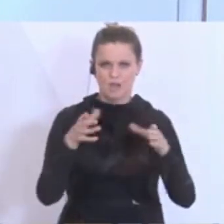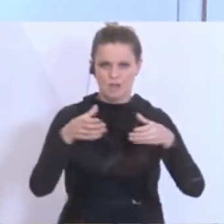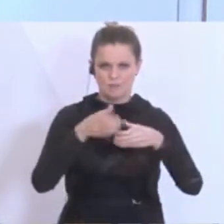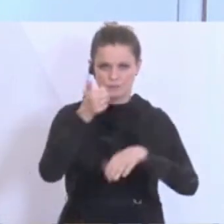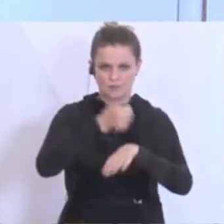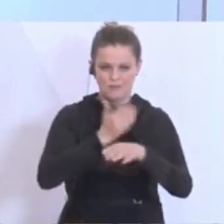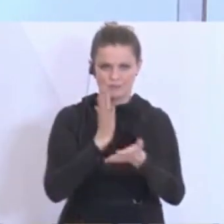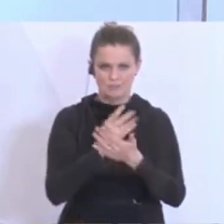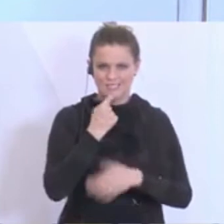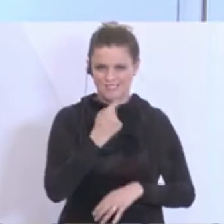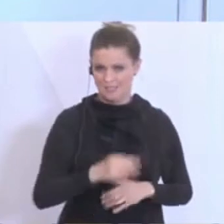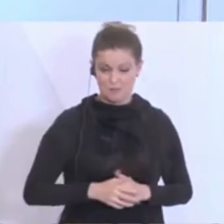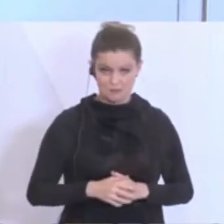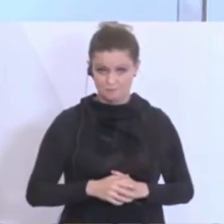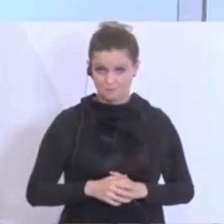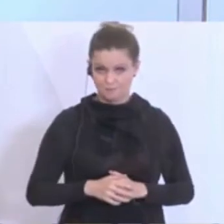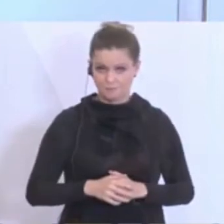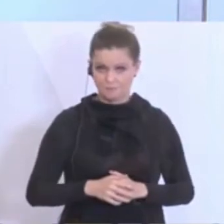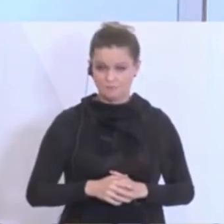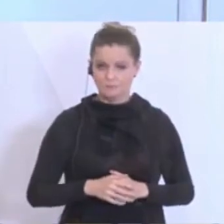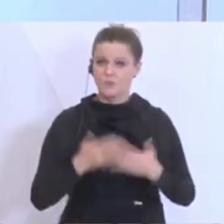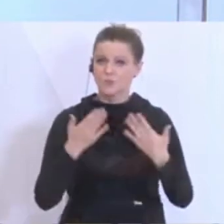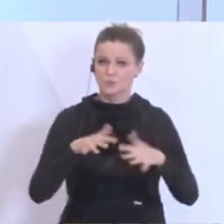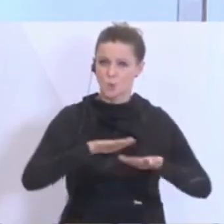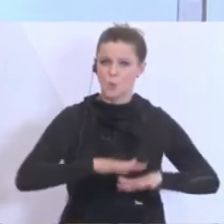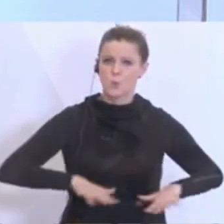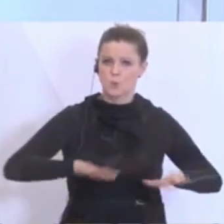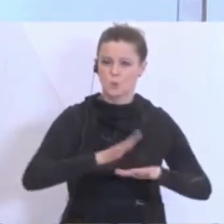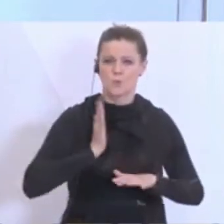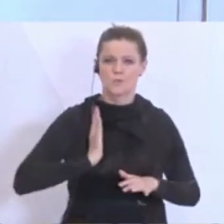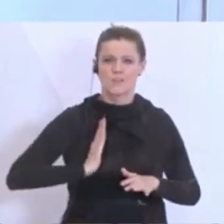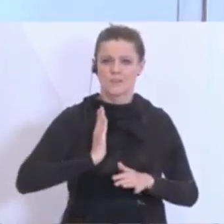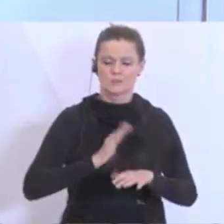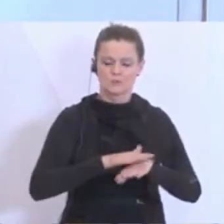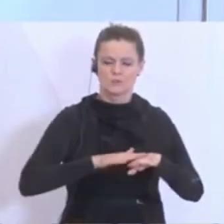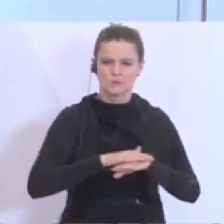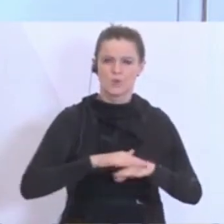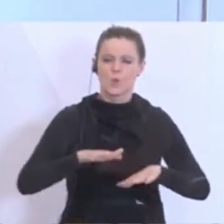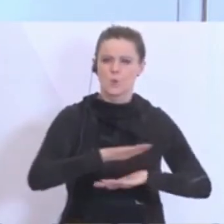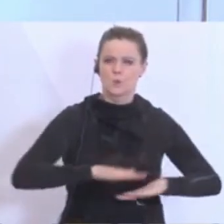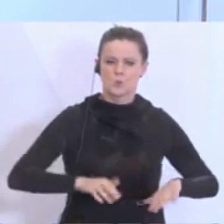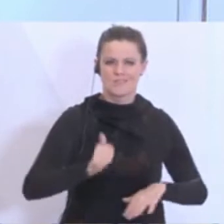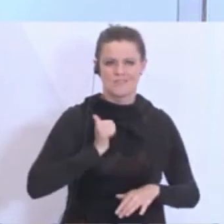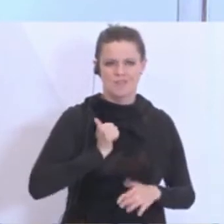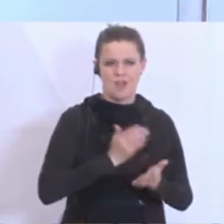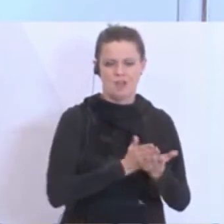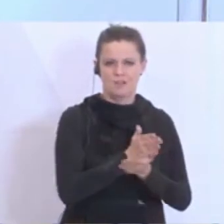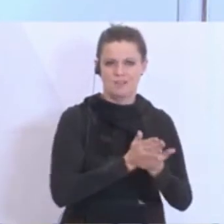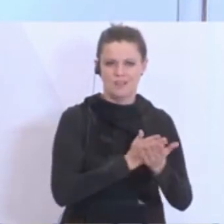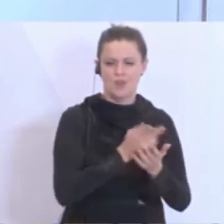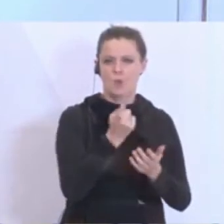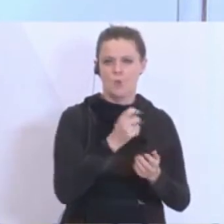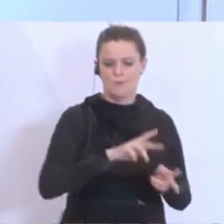hat, werden genau diese Grundwehrdiener dann abgelöst sukzessive von den Milizsoldaten. Das, was wir